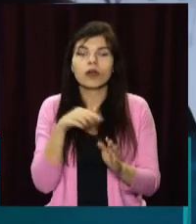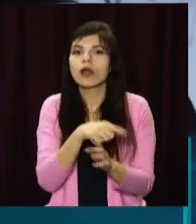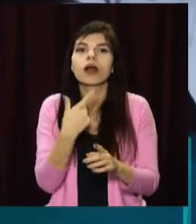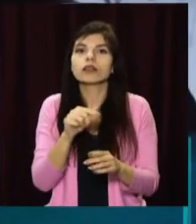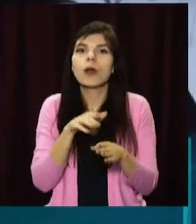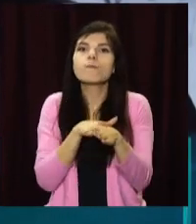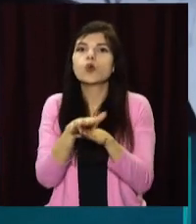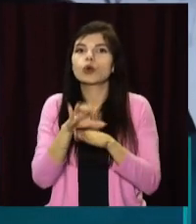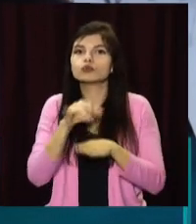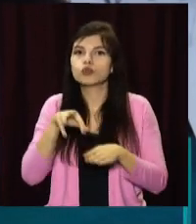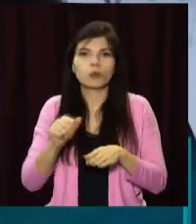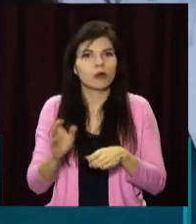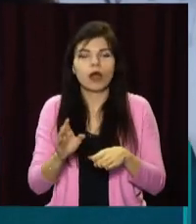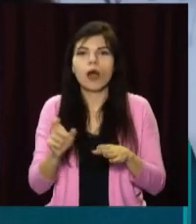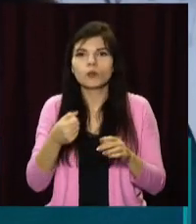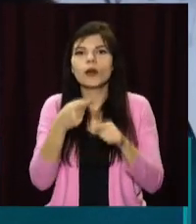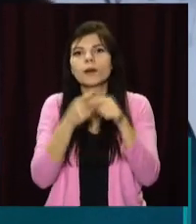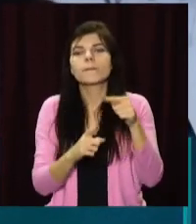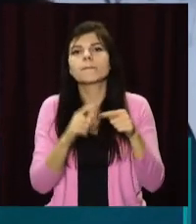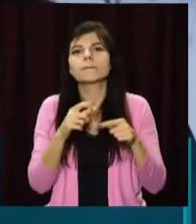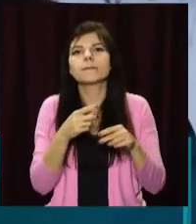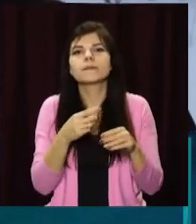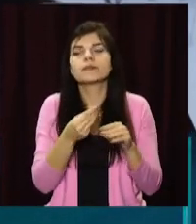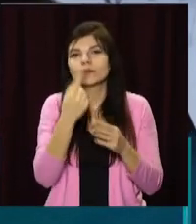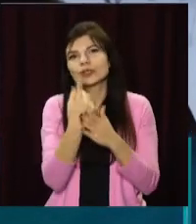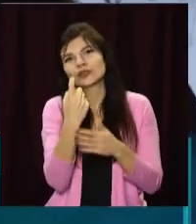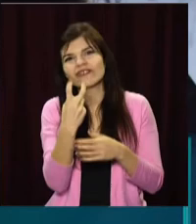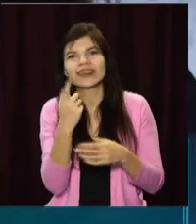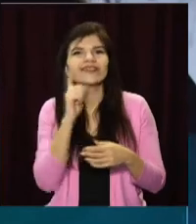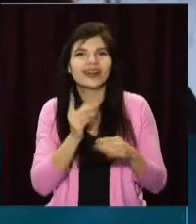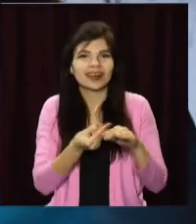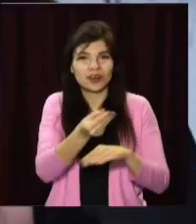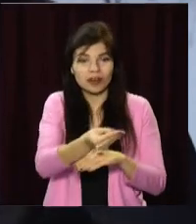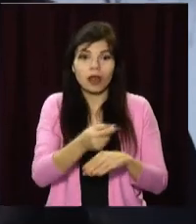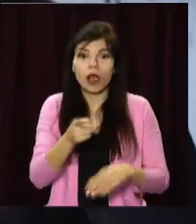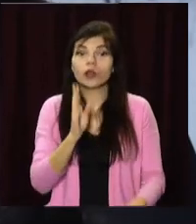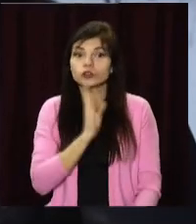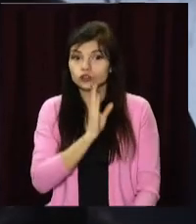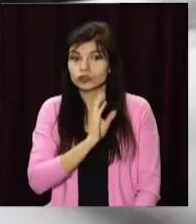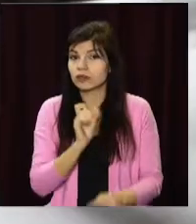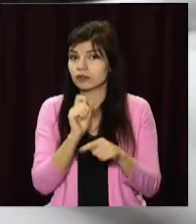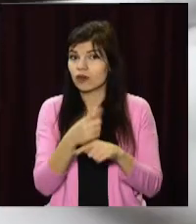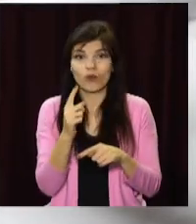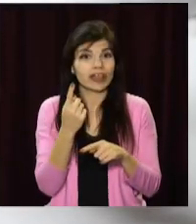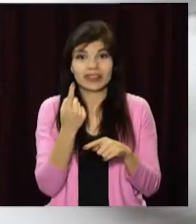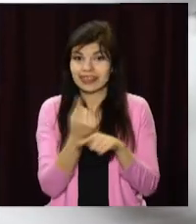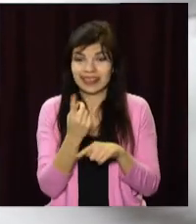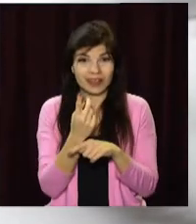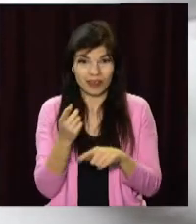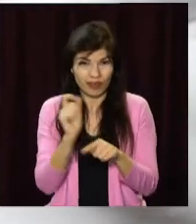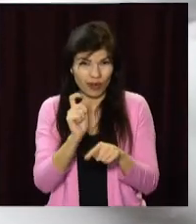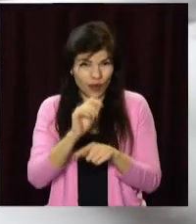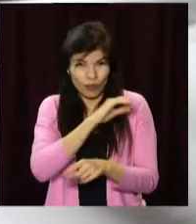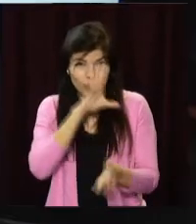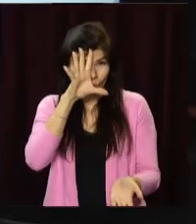часто збираю сайти, по яким не повна сума вноситься. А вноситься определення предоплата, там 100-200 гривень. А ось Анна, хоч і